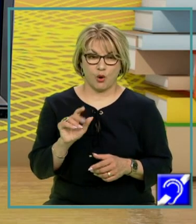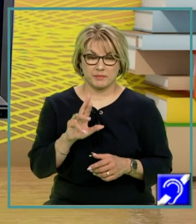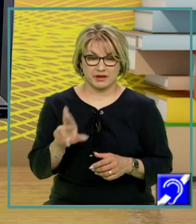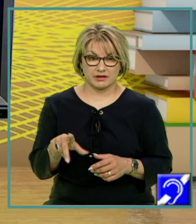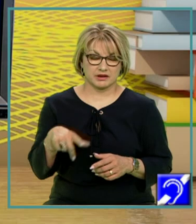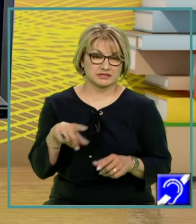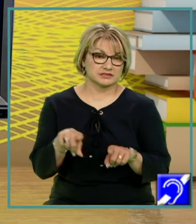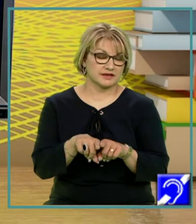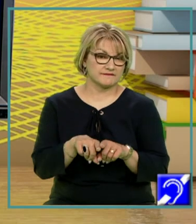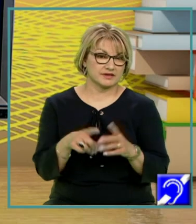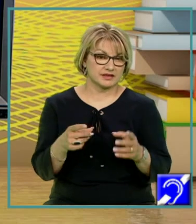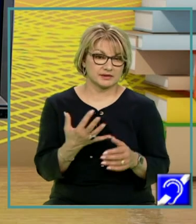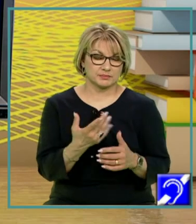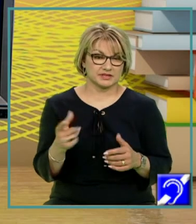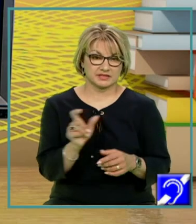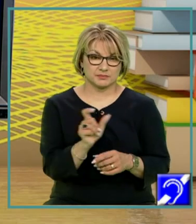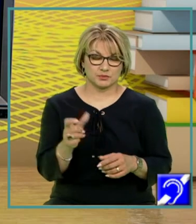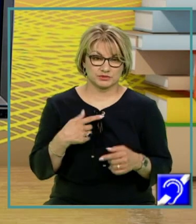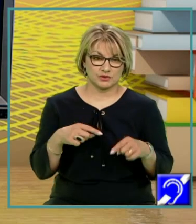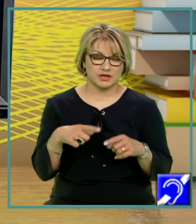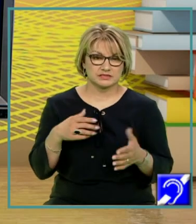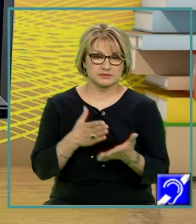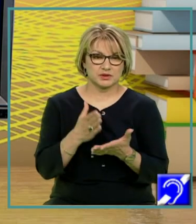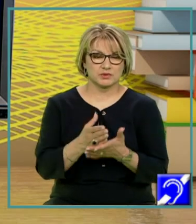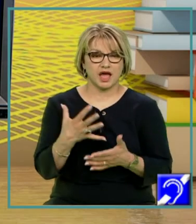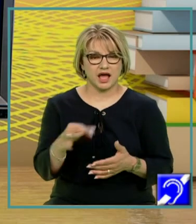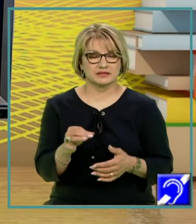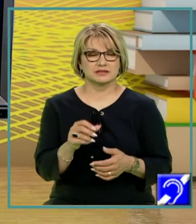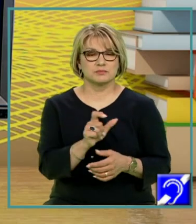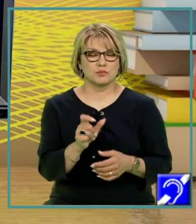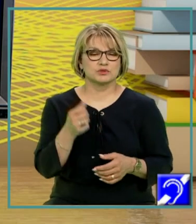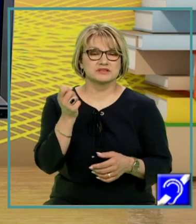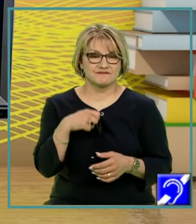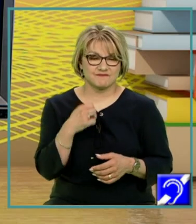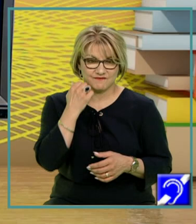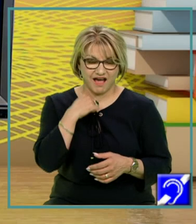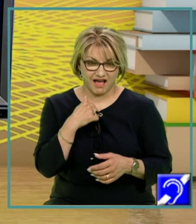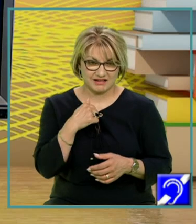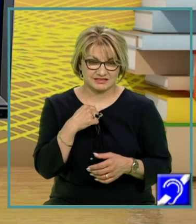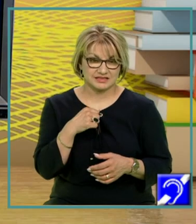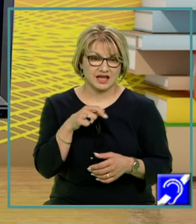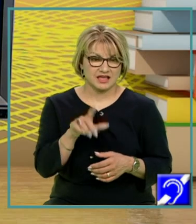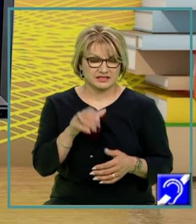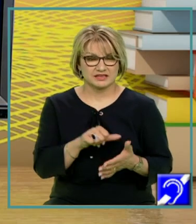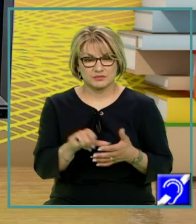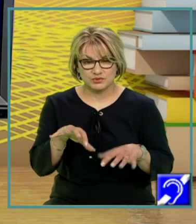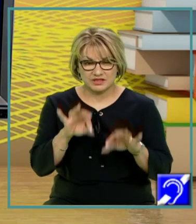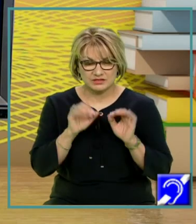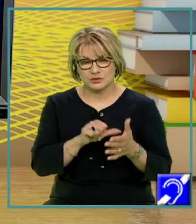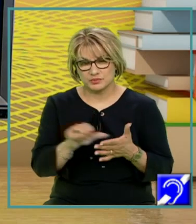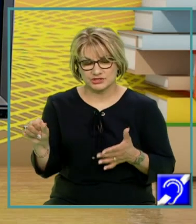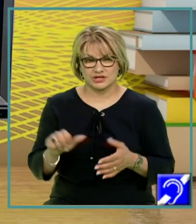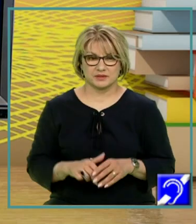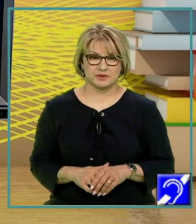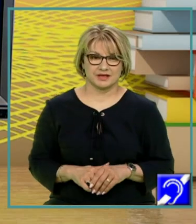propozițiile noastre s-ar afla întotdeauna infinit de multe propoziții false și acestea trebuie decelate trebuie descoperite și trebuie